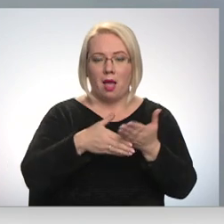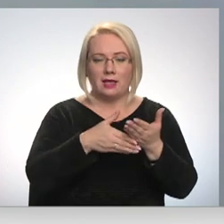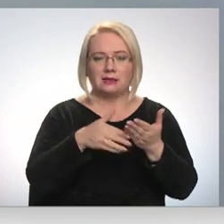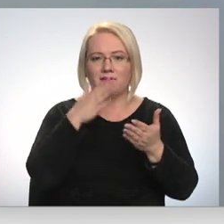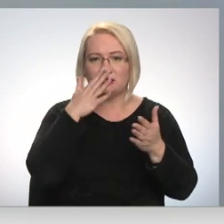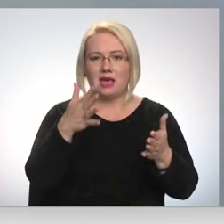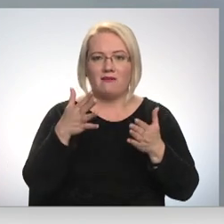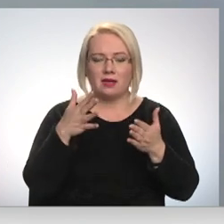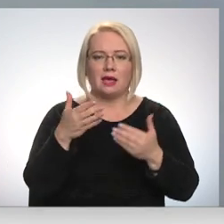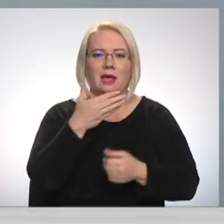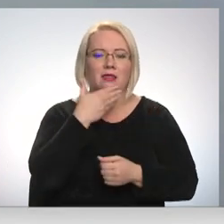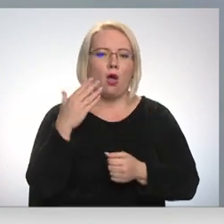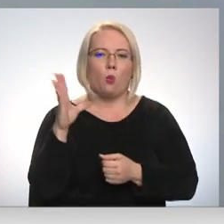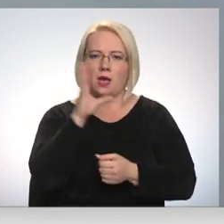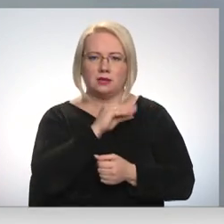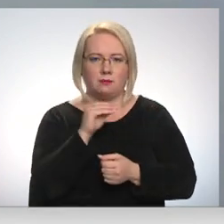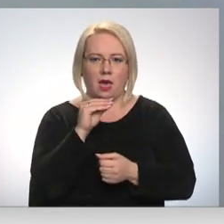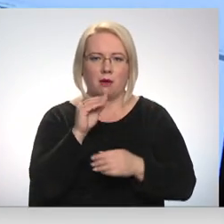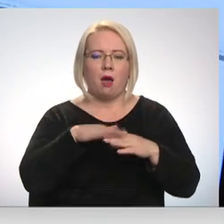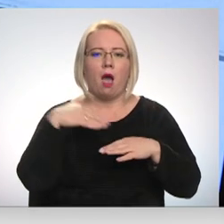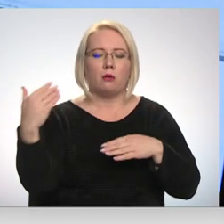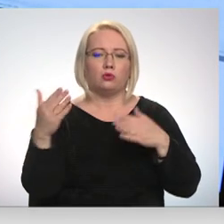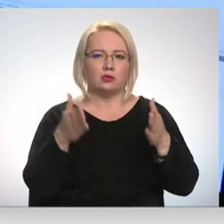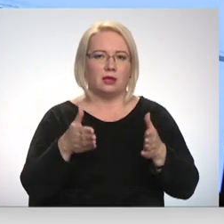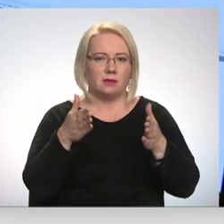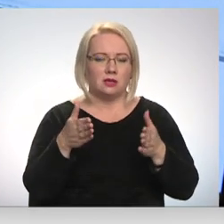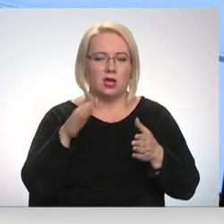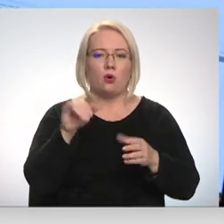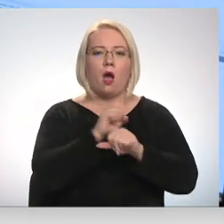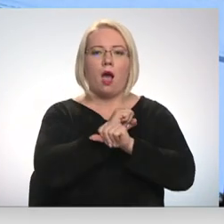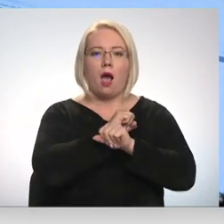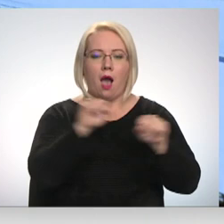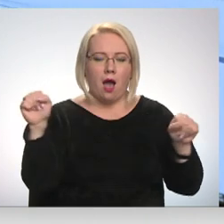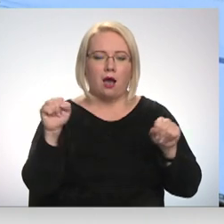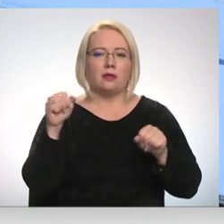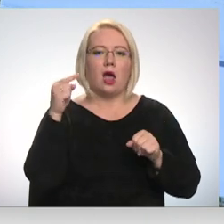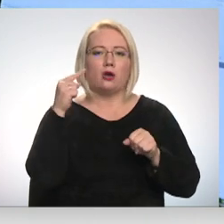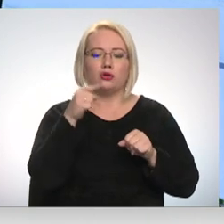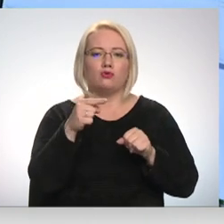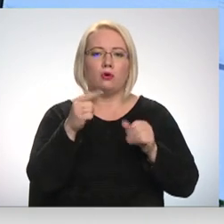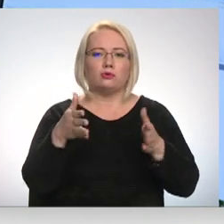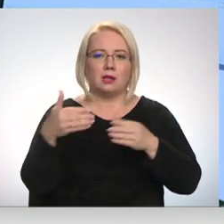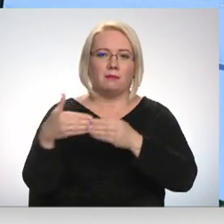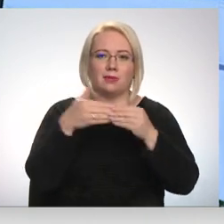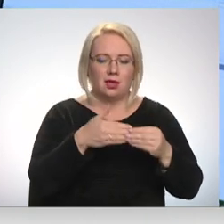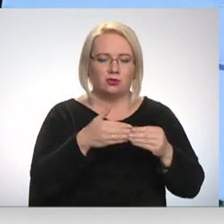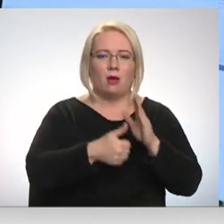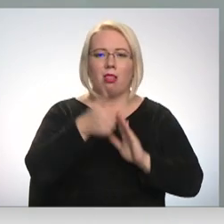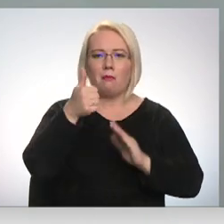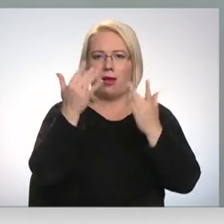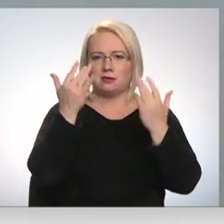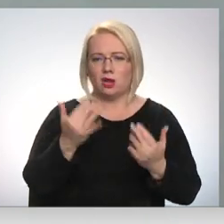nu, diemžēl nav iespējama ārpus slimnīca. Jo ātrāk šo traumu šķīdināšanu veic jolabāks rezultāts.